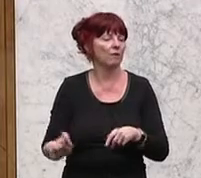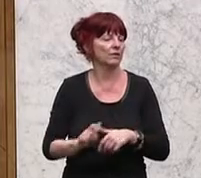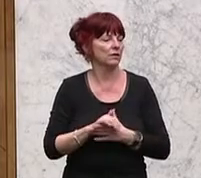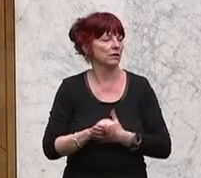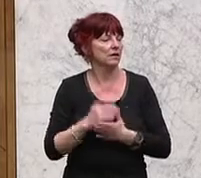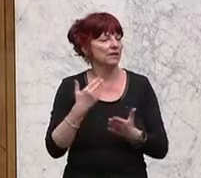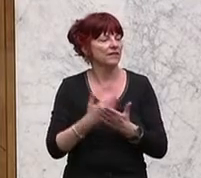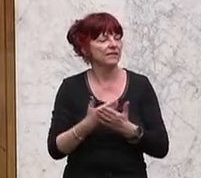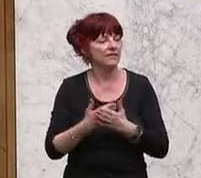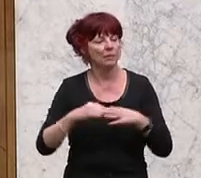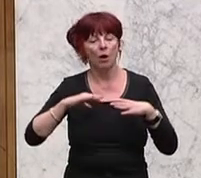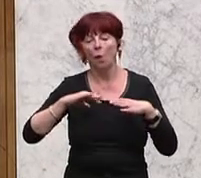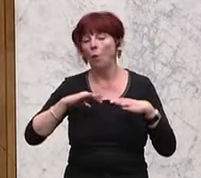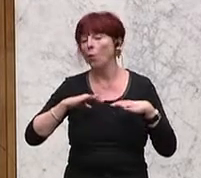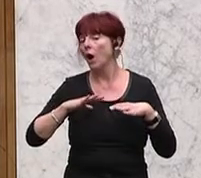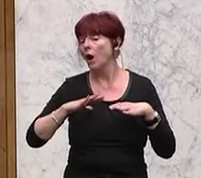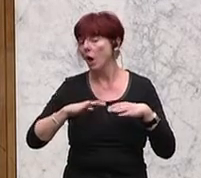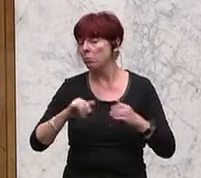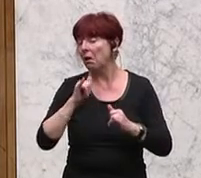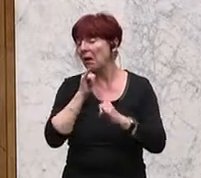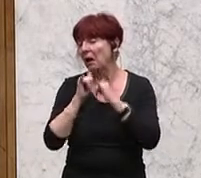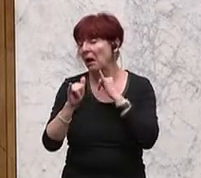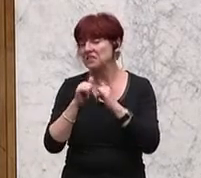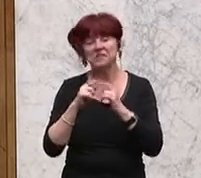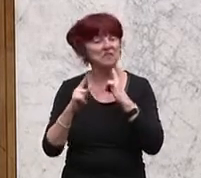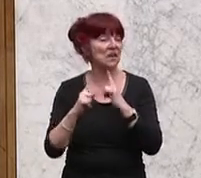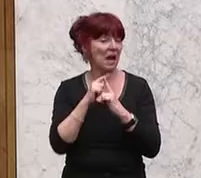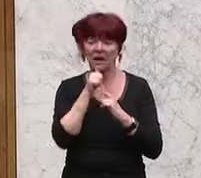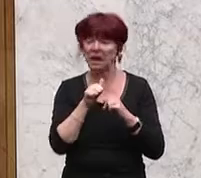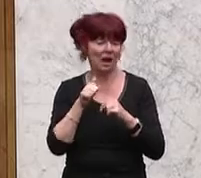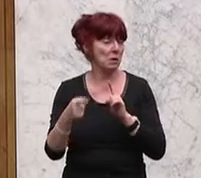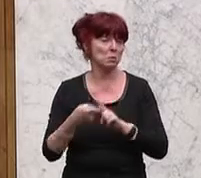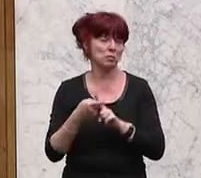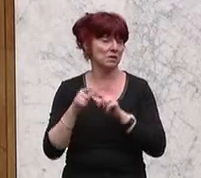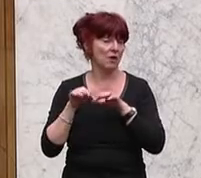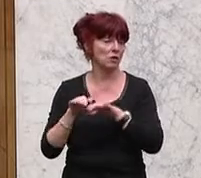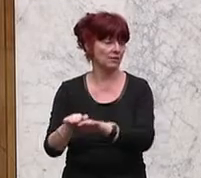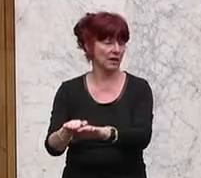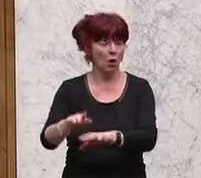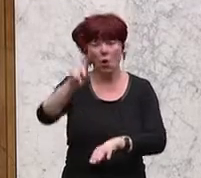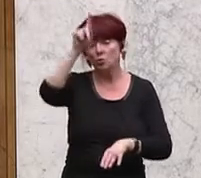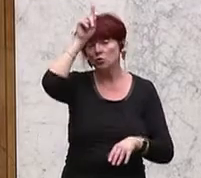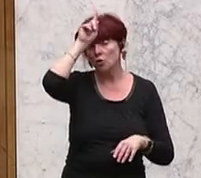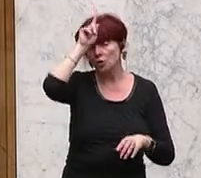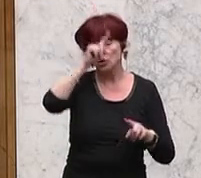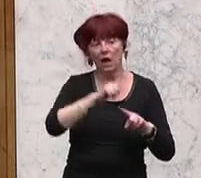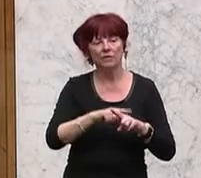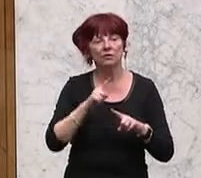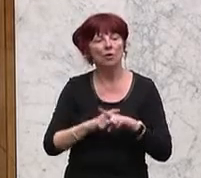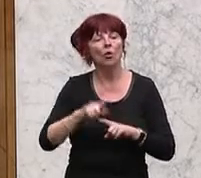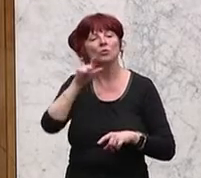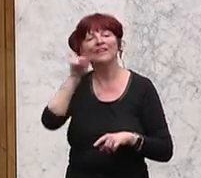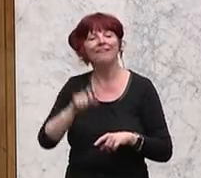Urlauberreiseverkehr kaum eine Auswirkung haben und nichts bringen. Und die Deutschen und die Italiener werden sich weiterhin über die depperten